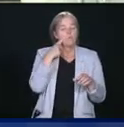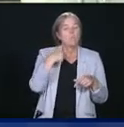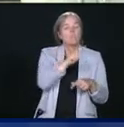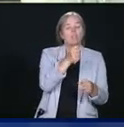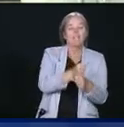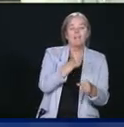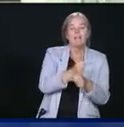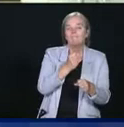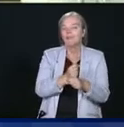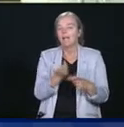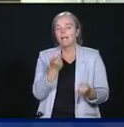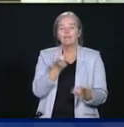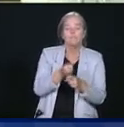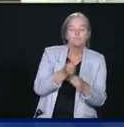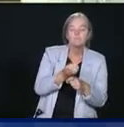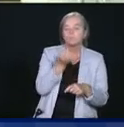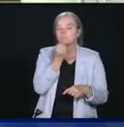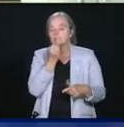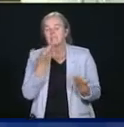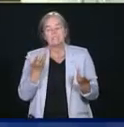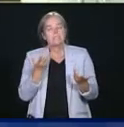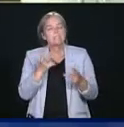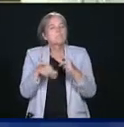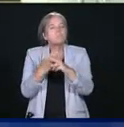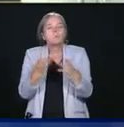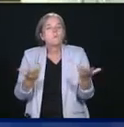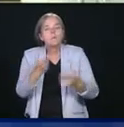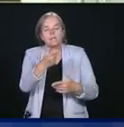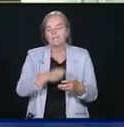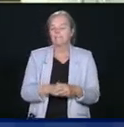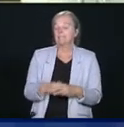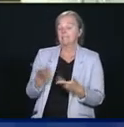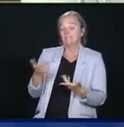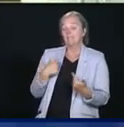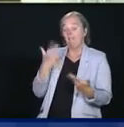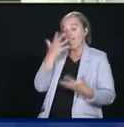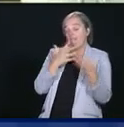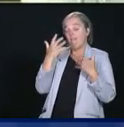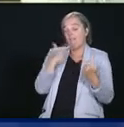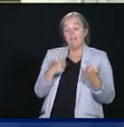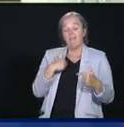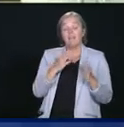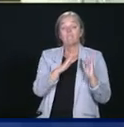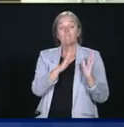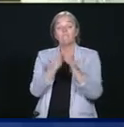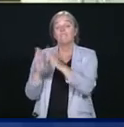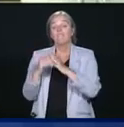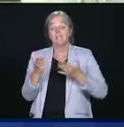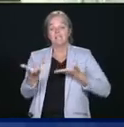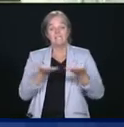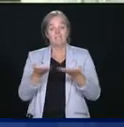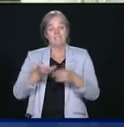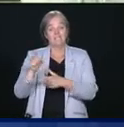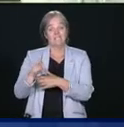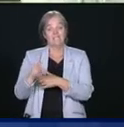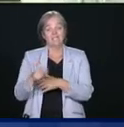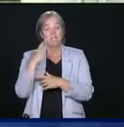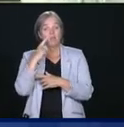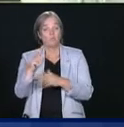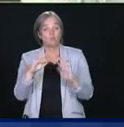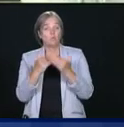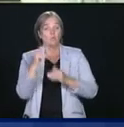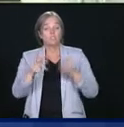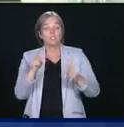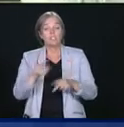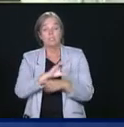épiceries, par exemple? Réponse. Nous sommes préoccupés par les services offerts par les municipalités, à leurs citoyens et à tous les Canadiens,